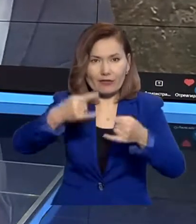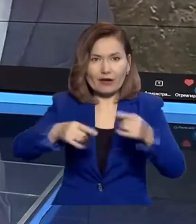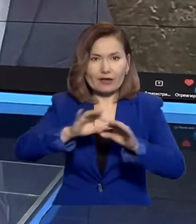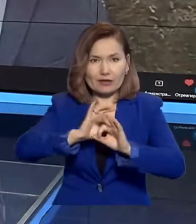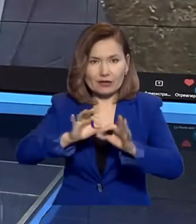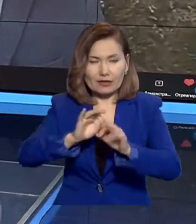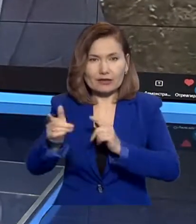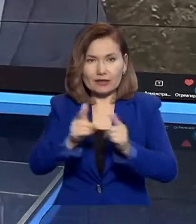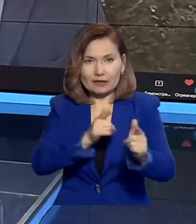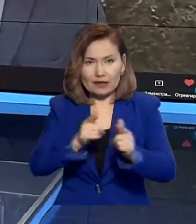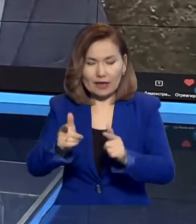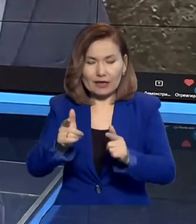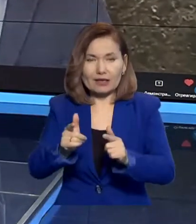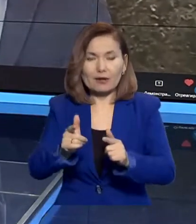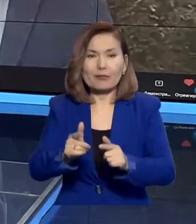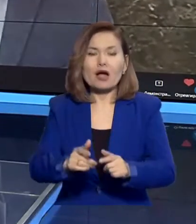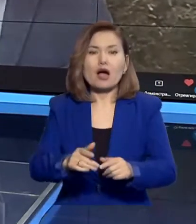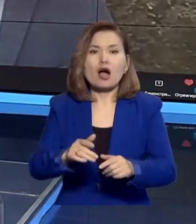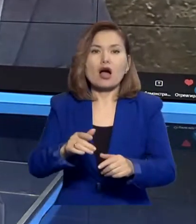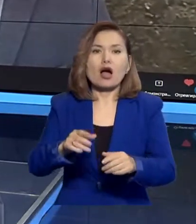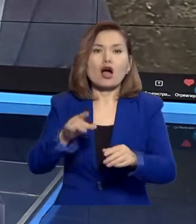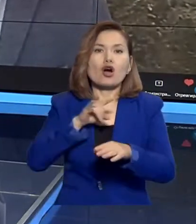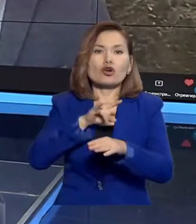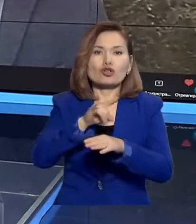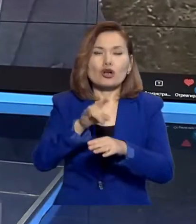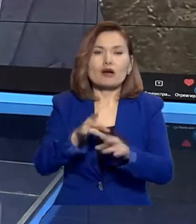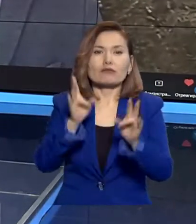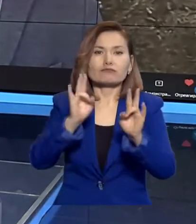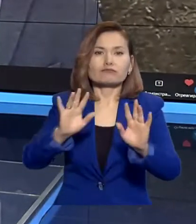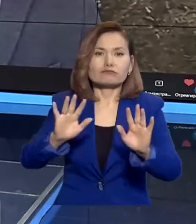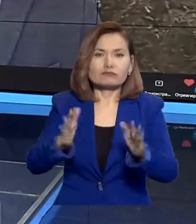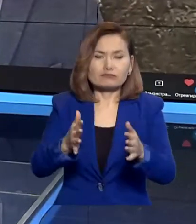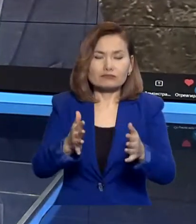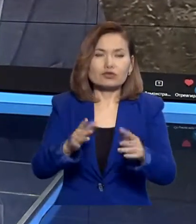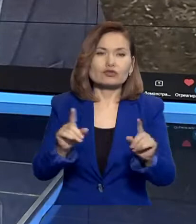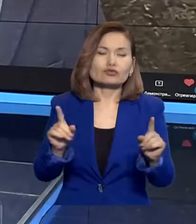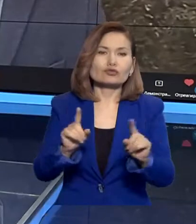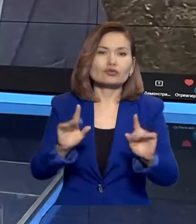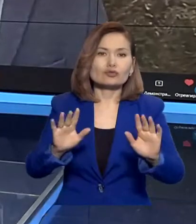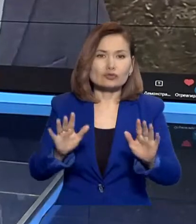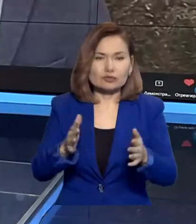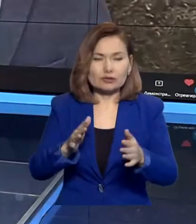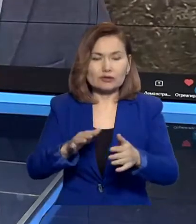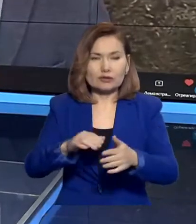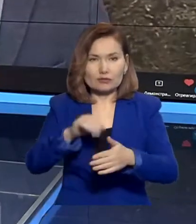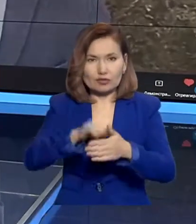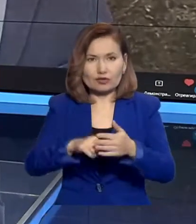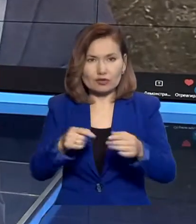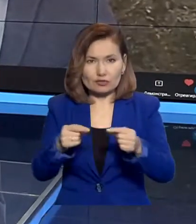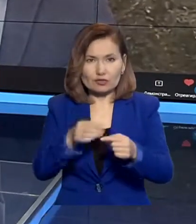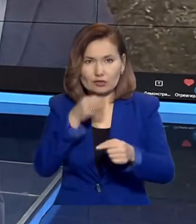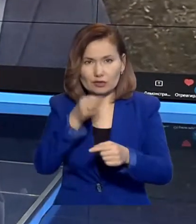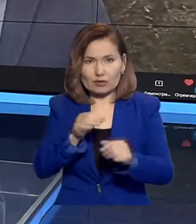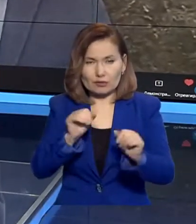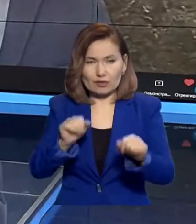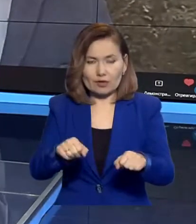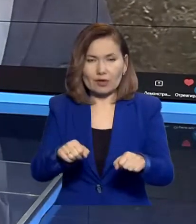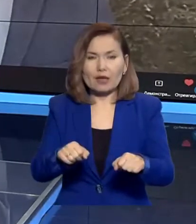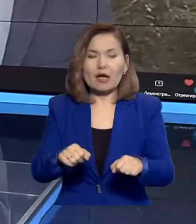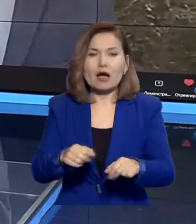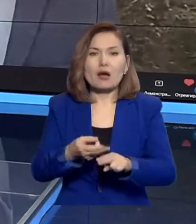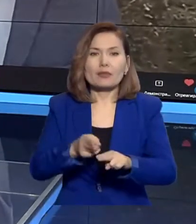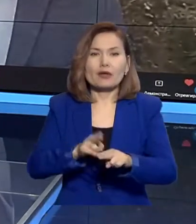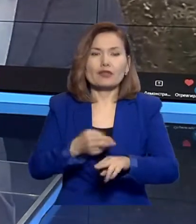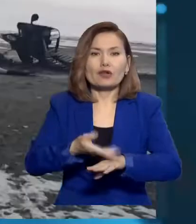дайын. Әділбек ұшақ апатына не себеп болған? Қайырлы күн әлбина төтенше